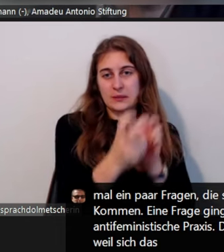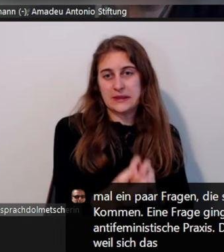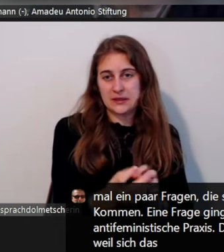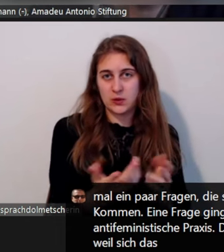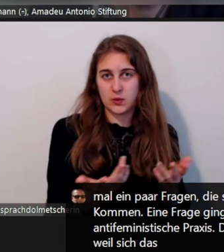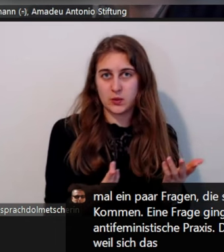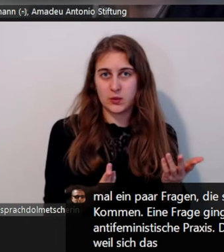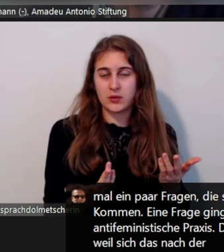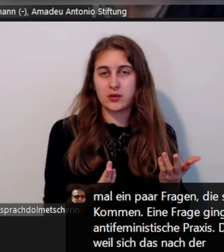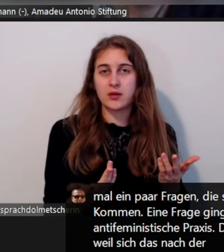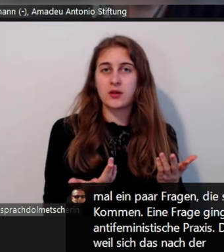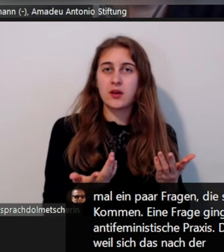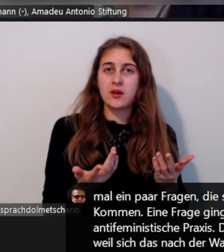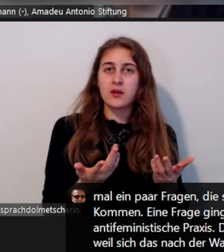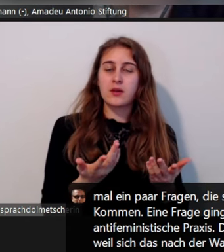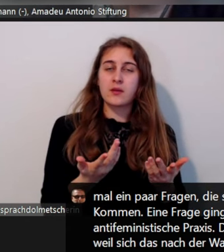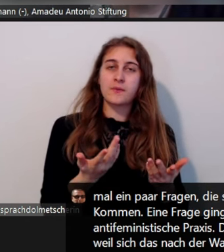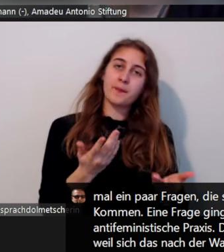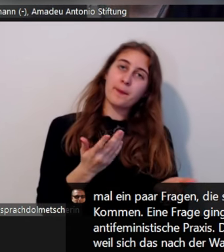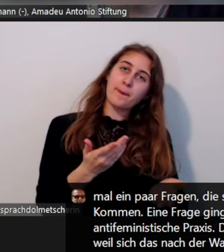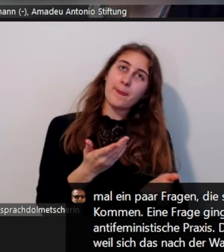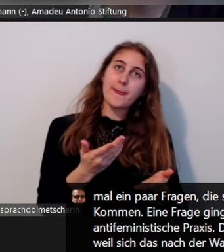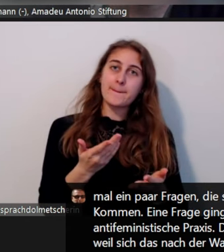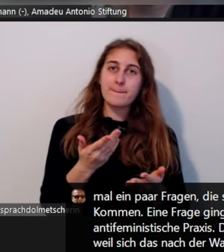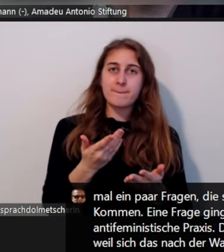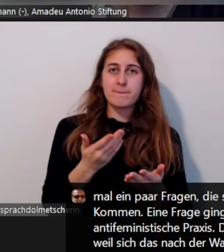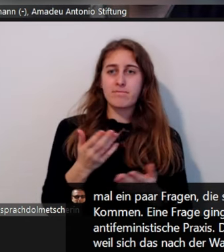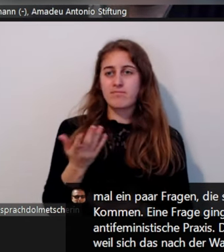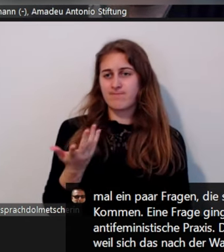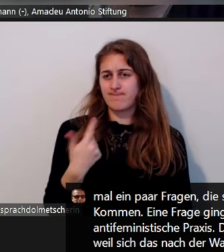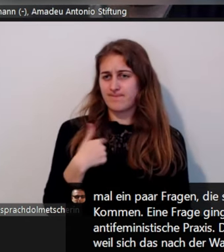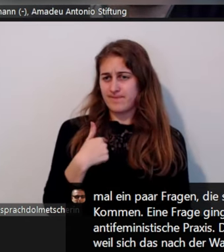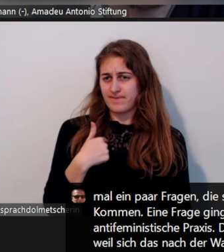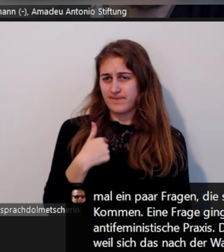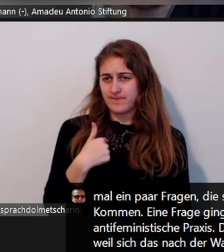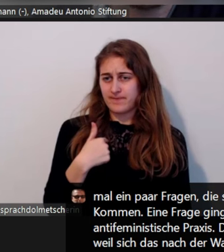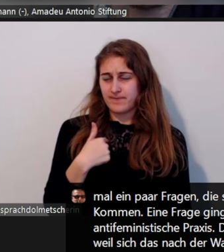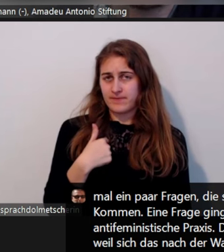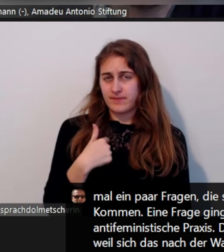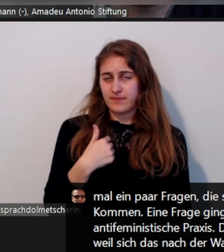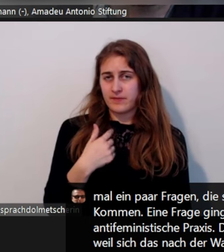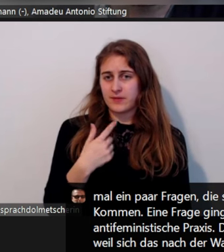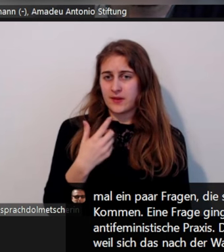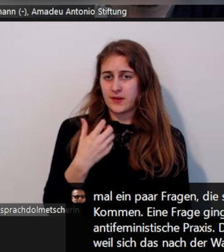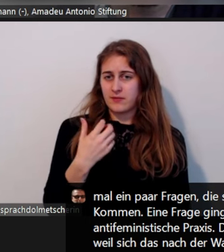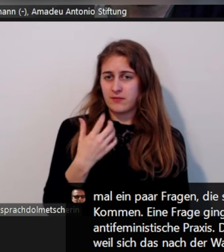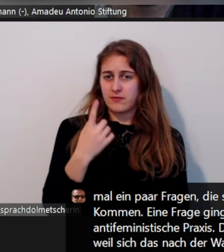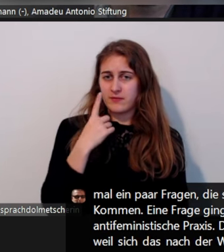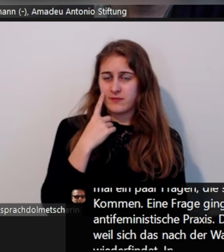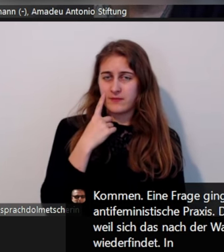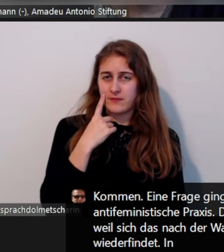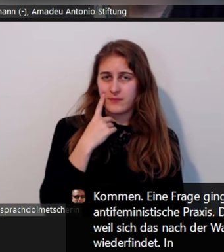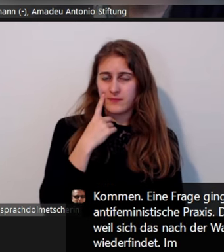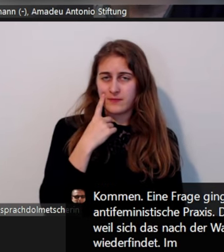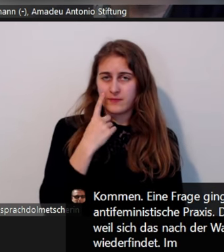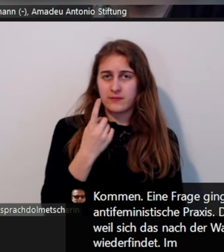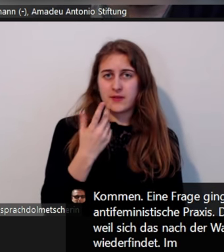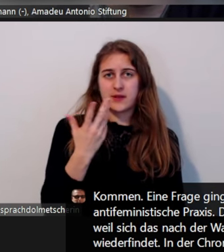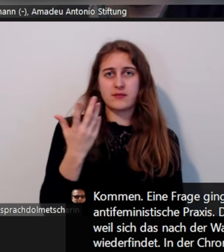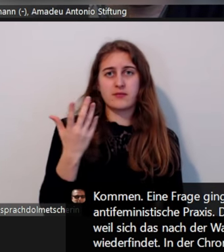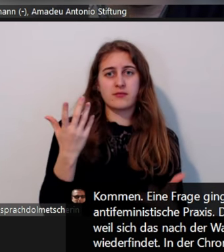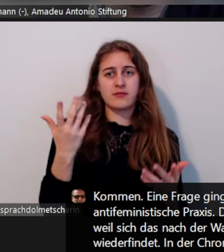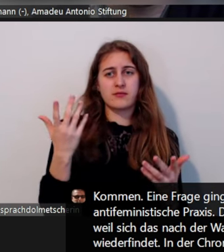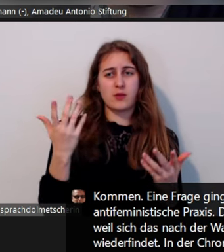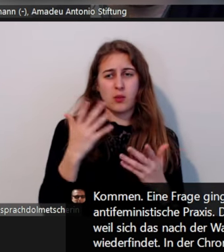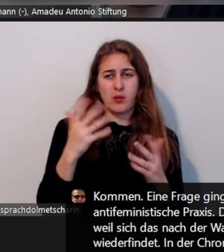nach der Wahrnehmung der Fragestellerin wenig wiederfindet in der Chronik oder